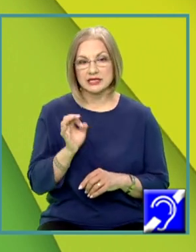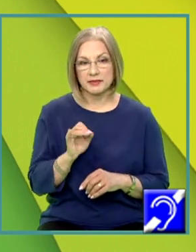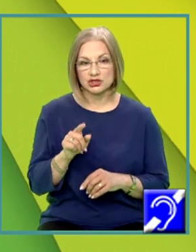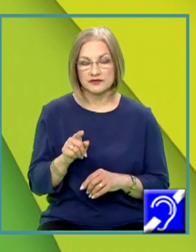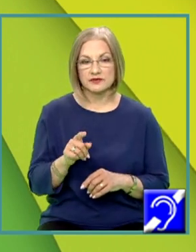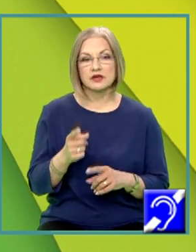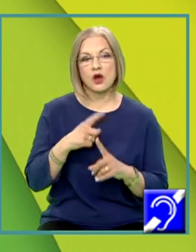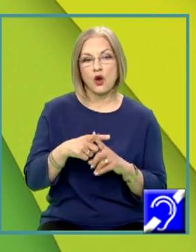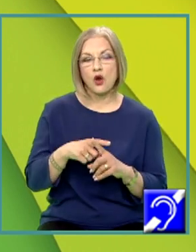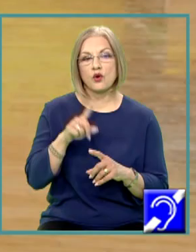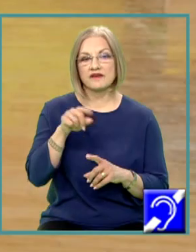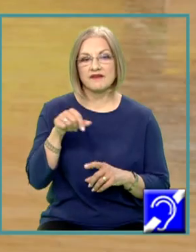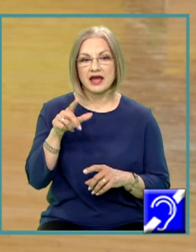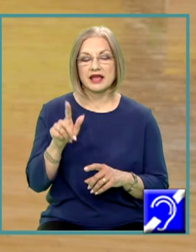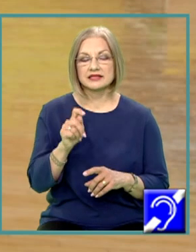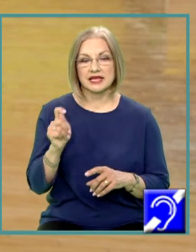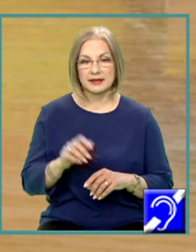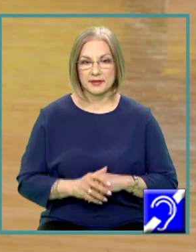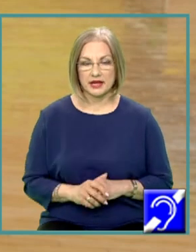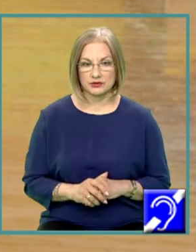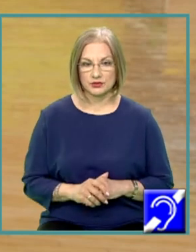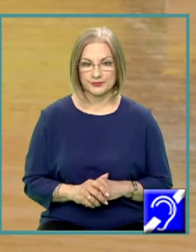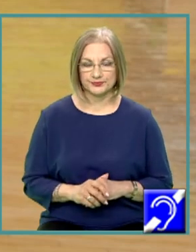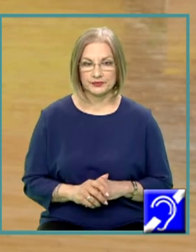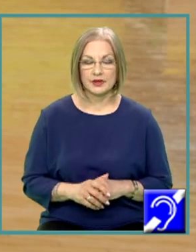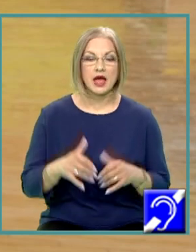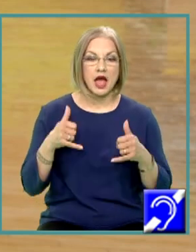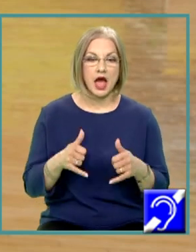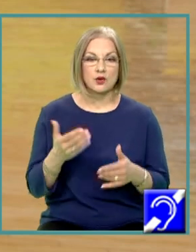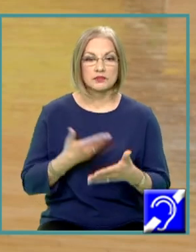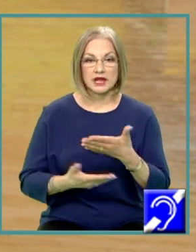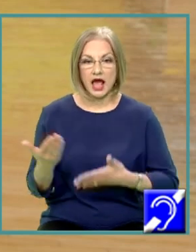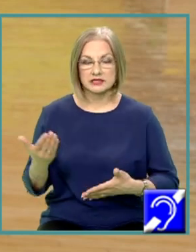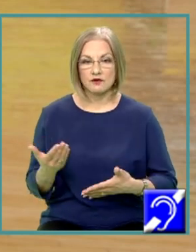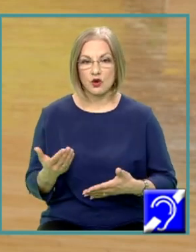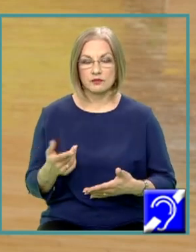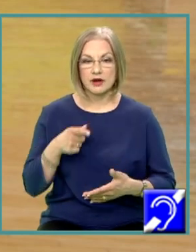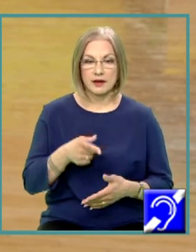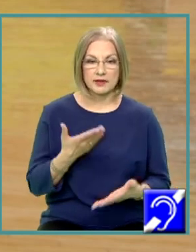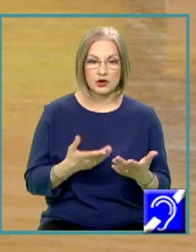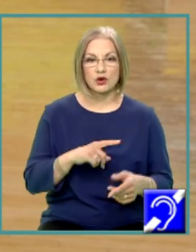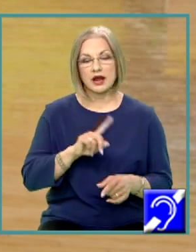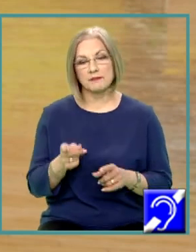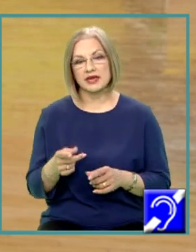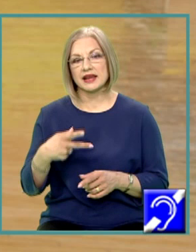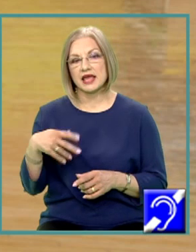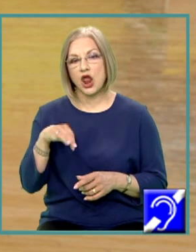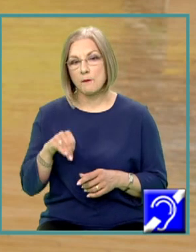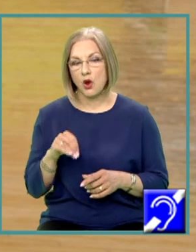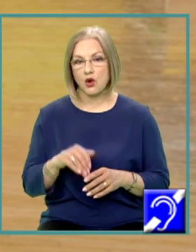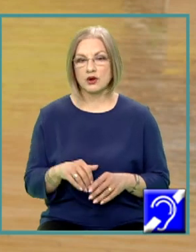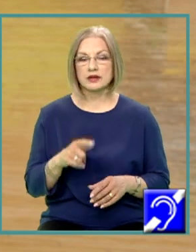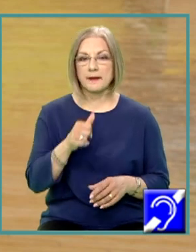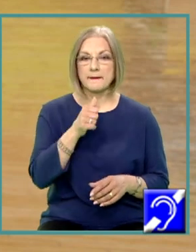variația temperaturii. Acum tot ce rămâne este să transformăm aceste kilograme în kilomoli. Masa